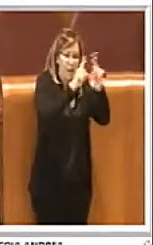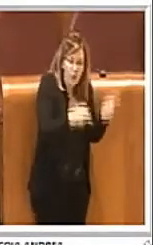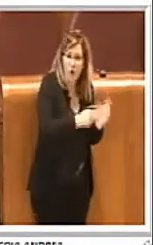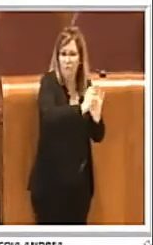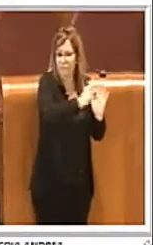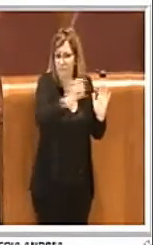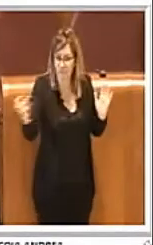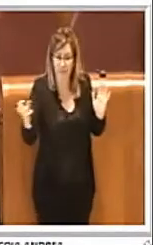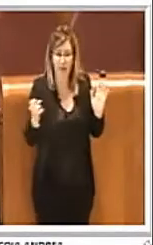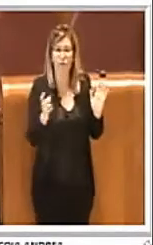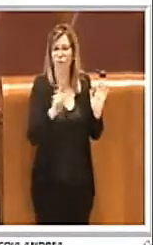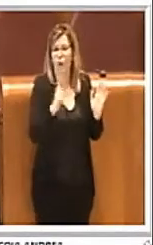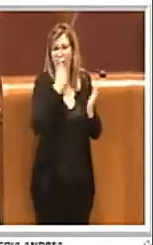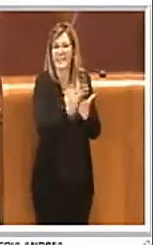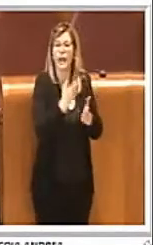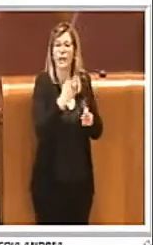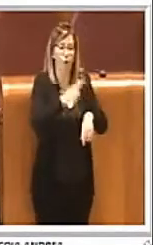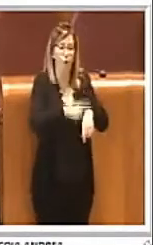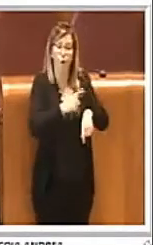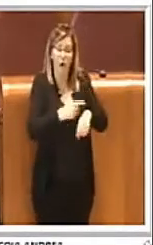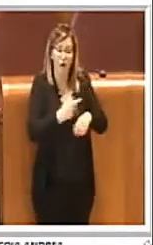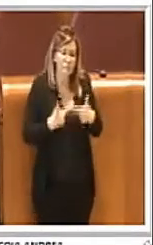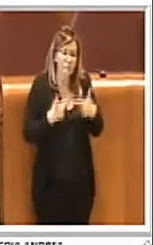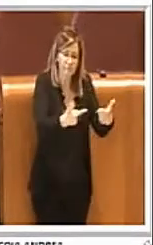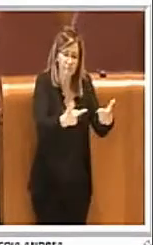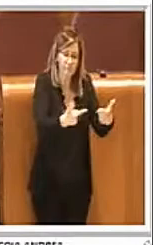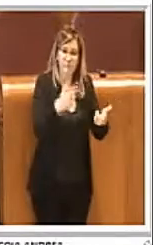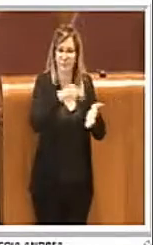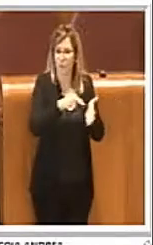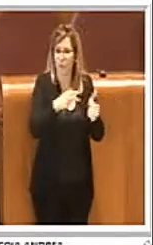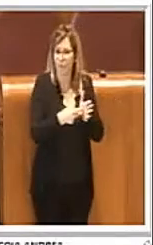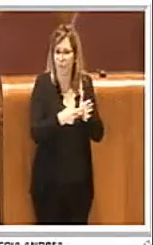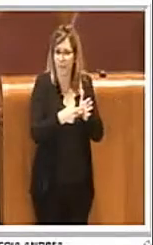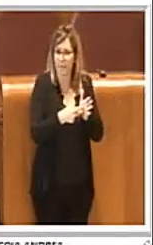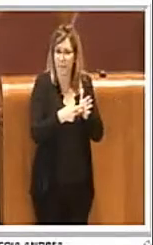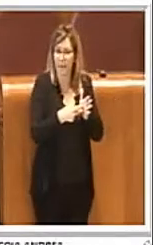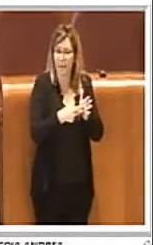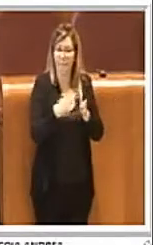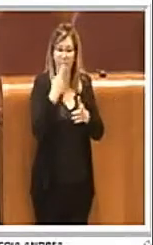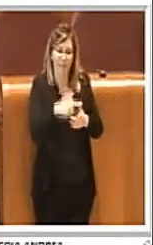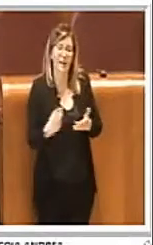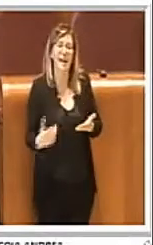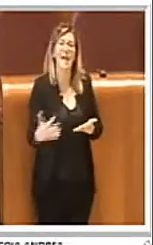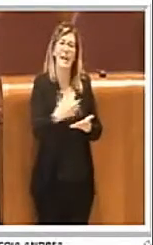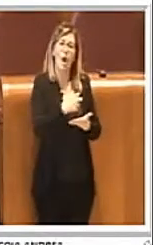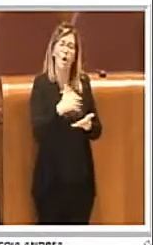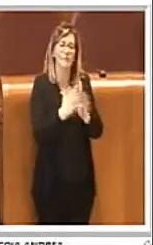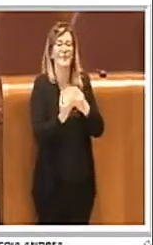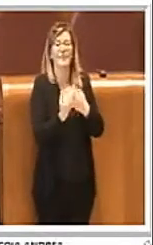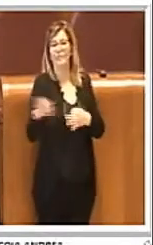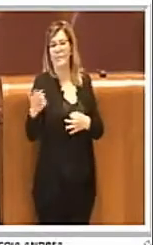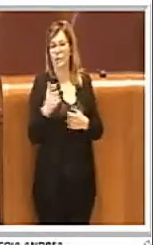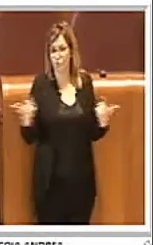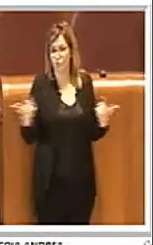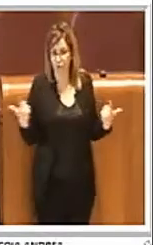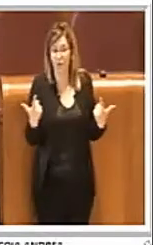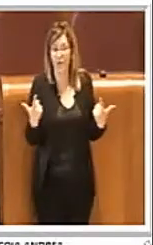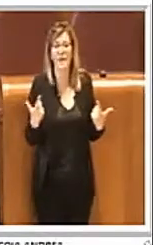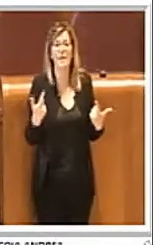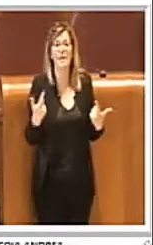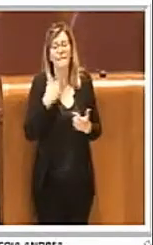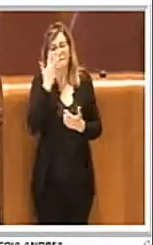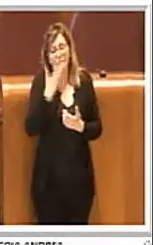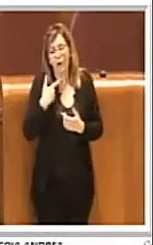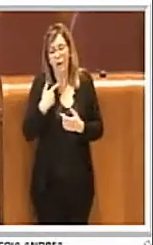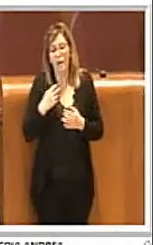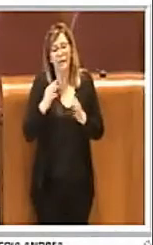questo ha creato problematiche appunto nell'efficacia della raccolta. Per questo motivo chiediamo di stabilire un calendario di